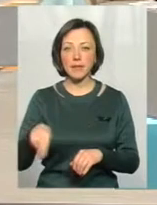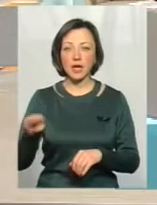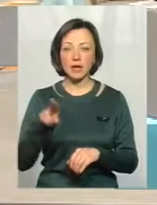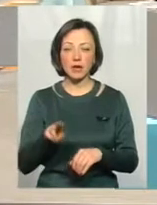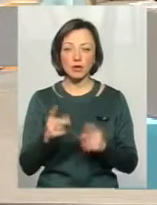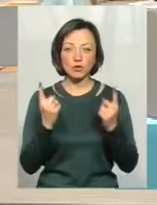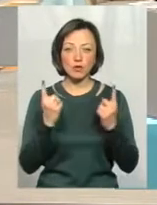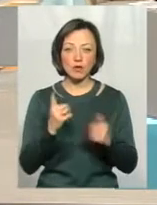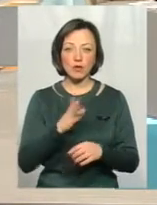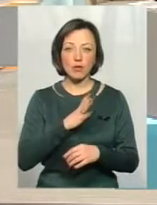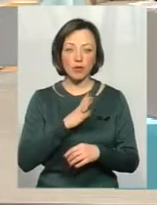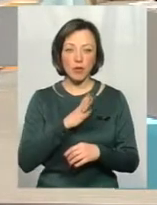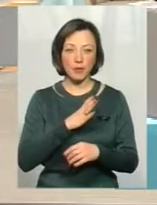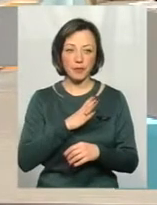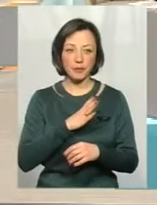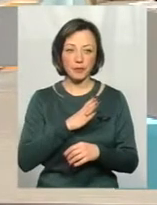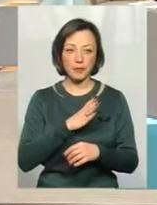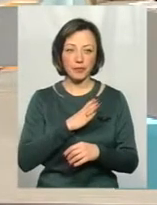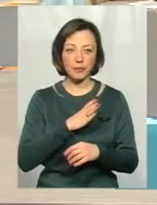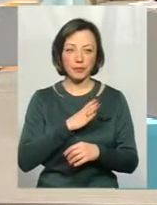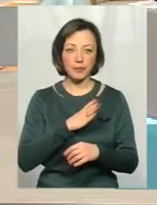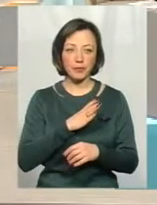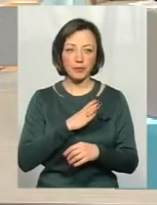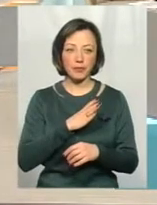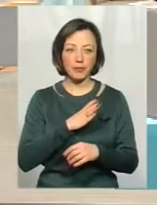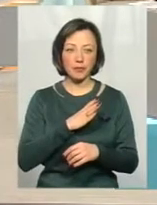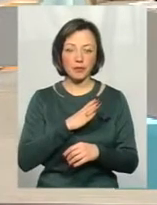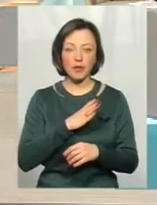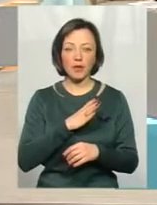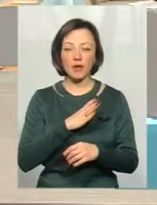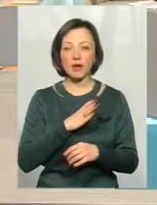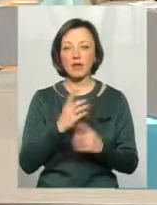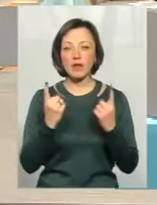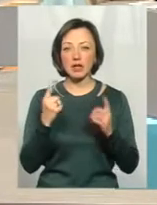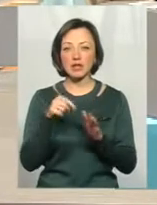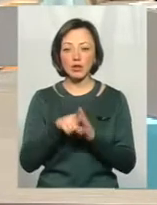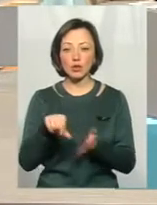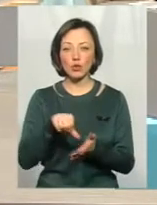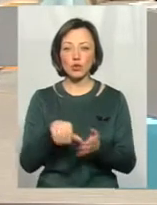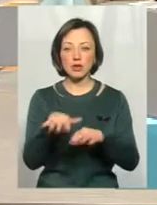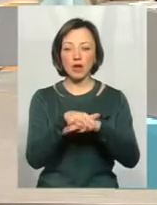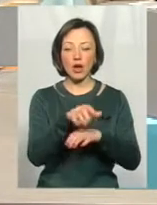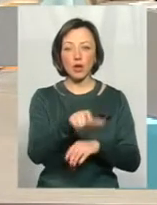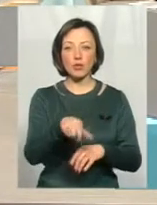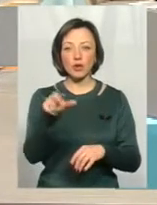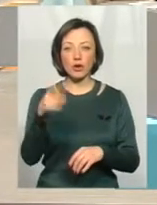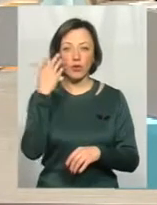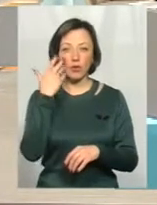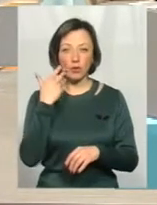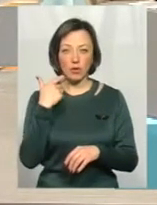значення в цьому додало участь в громадськості, коли і